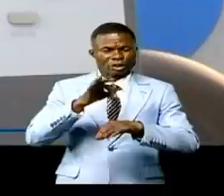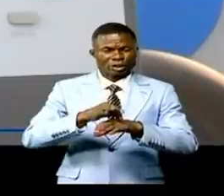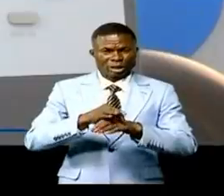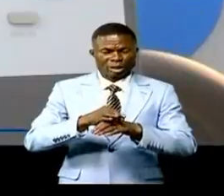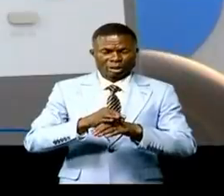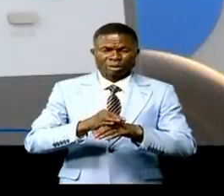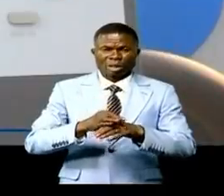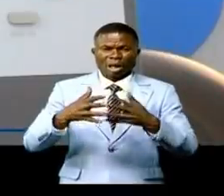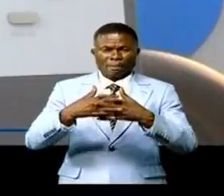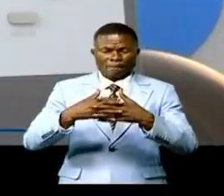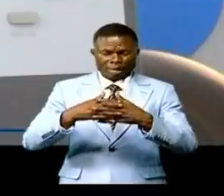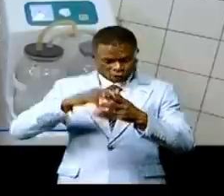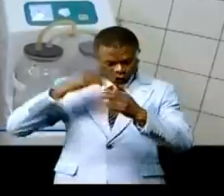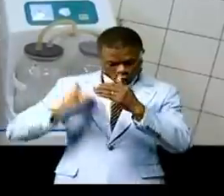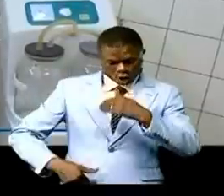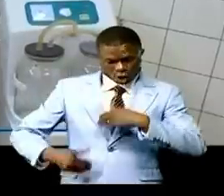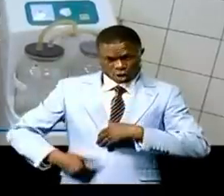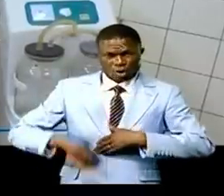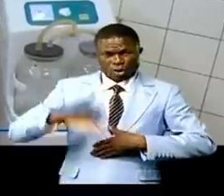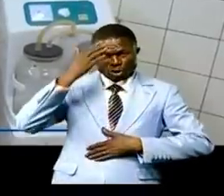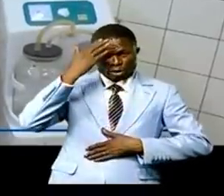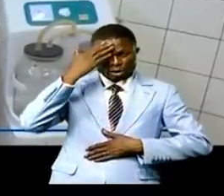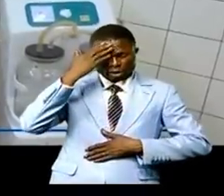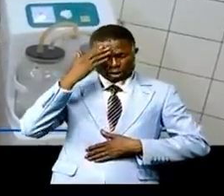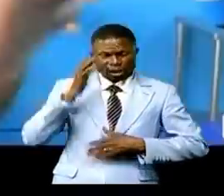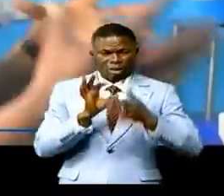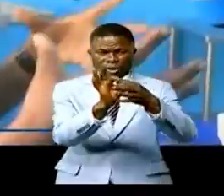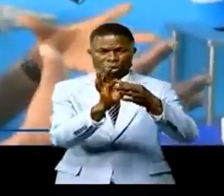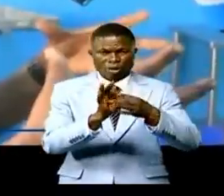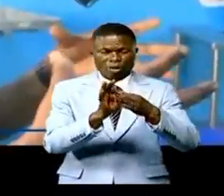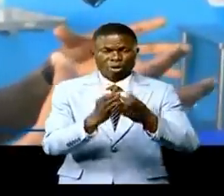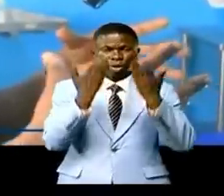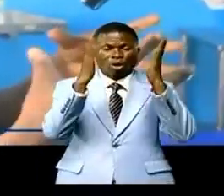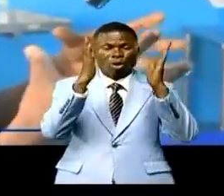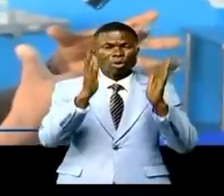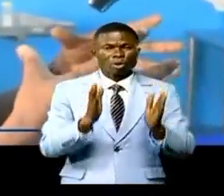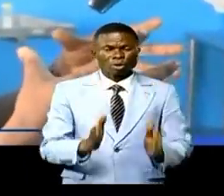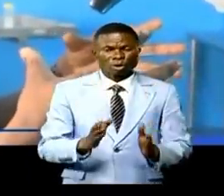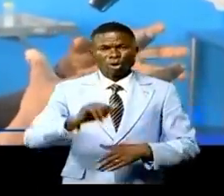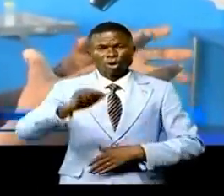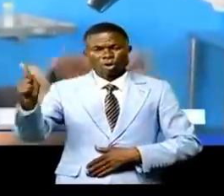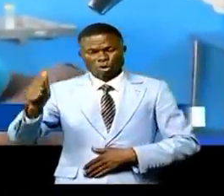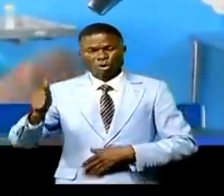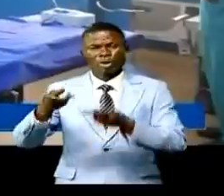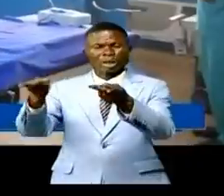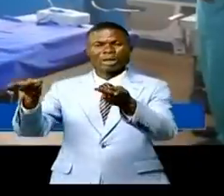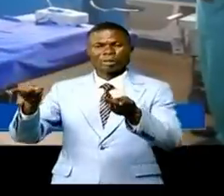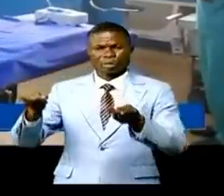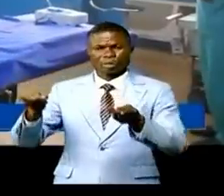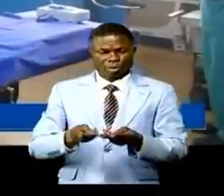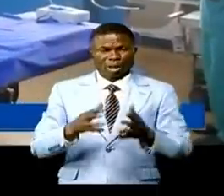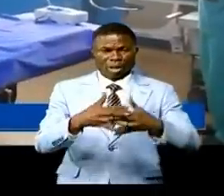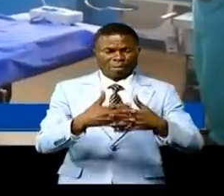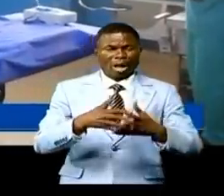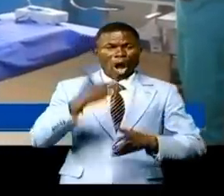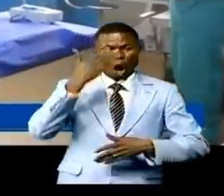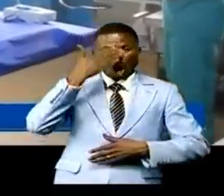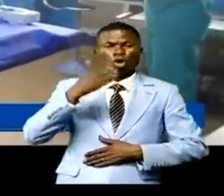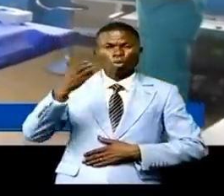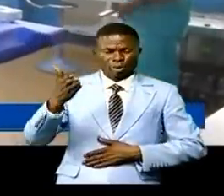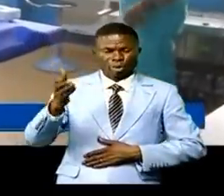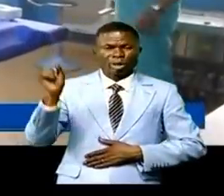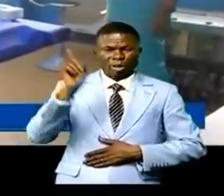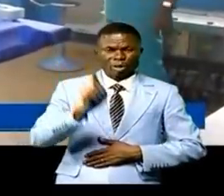opératoire il y a lieu d'avoir la connexion avec les étudiants dans d'autres salles cet équipement médical vient